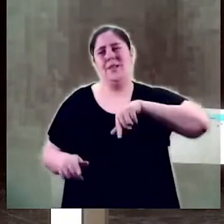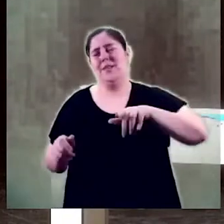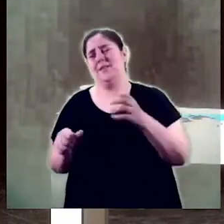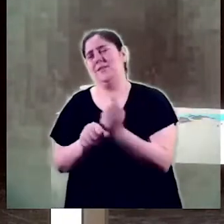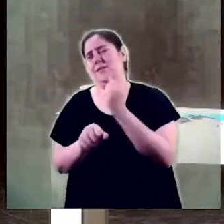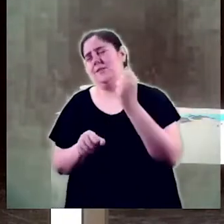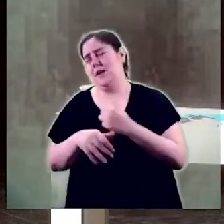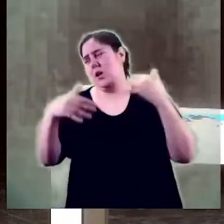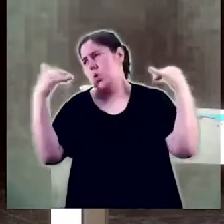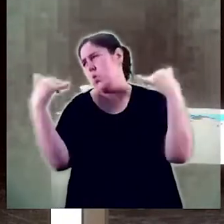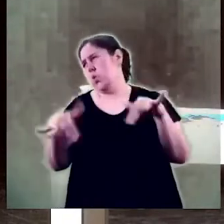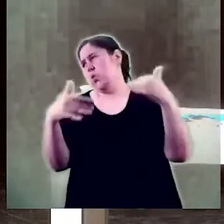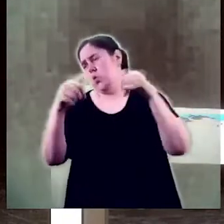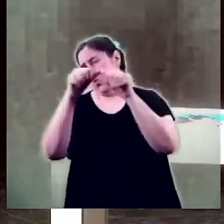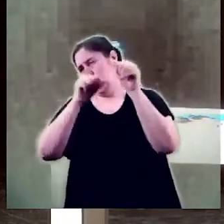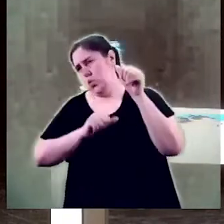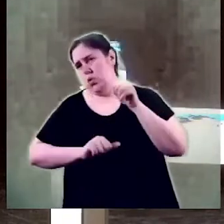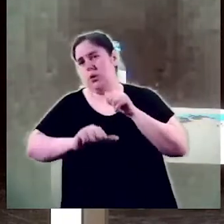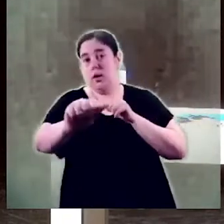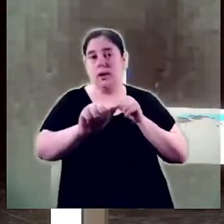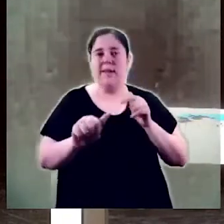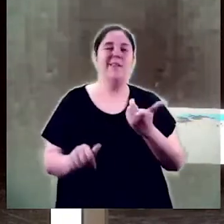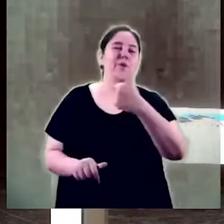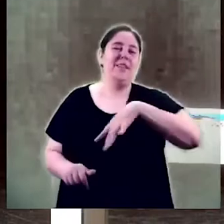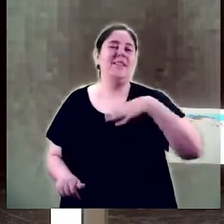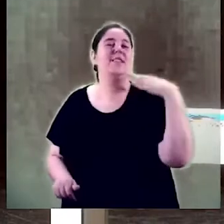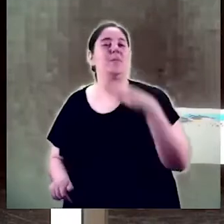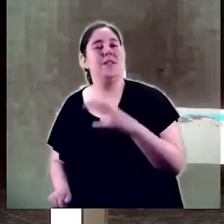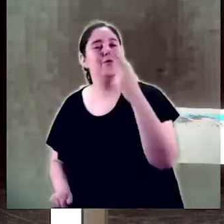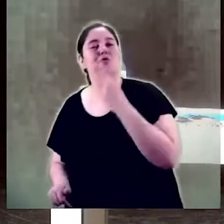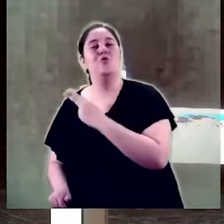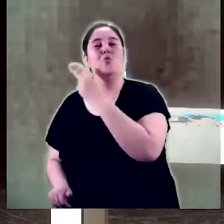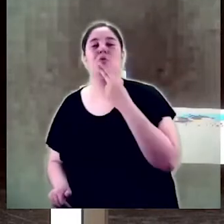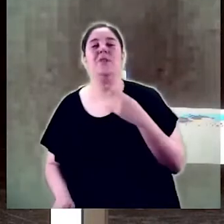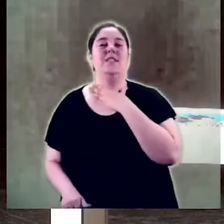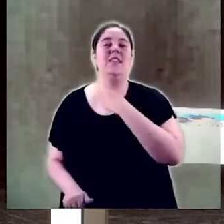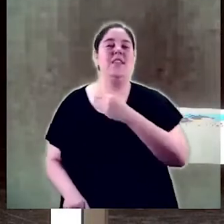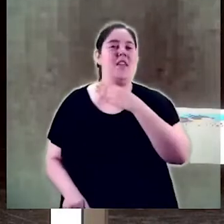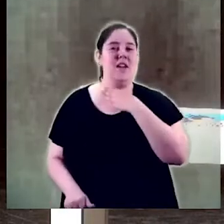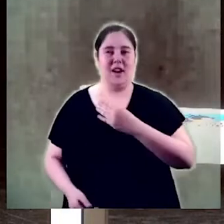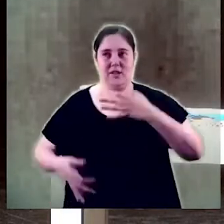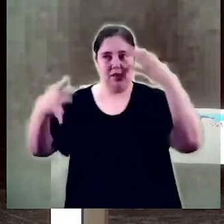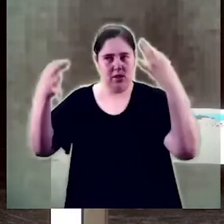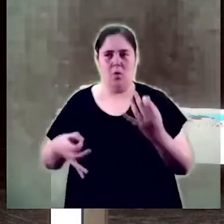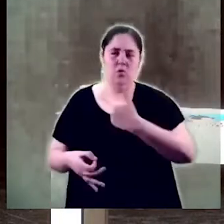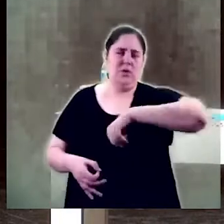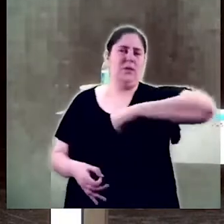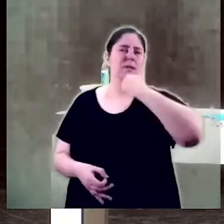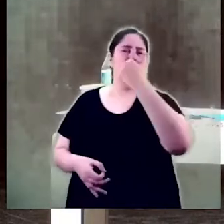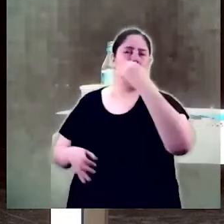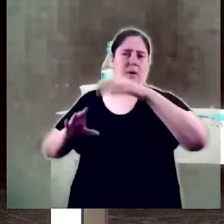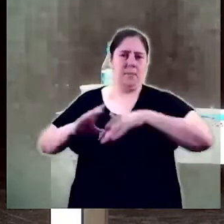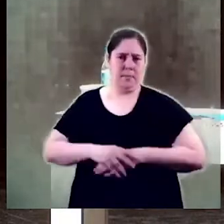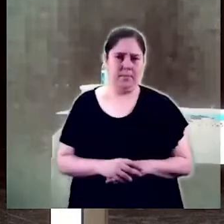Teniu molta feina per fer i ens consta que posseïu la capacitat, el compromís i les ganes de dur la terme.